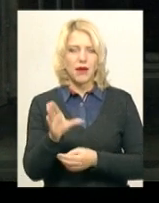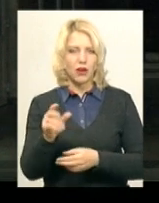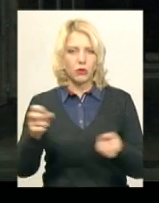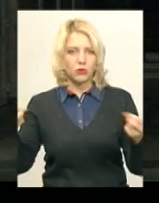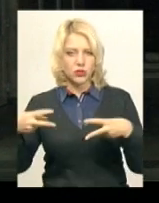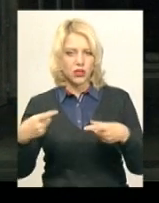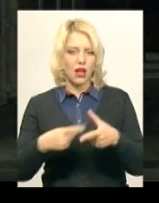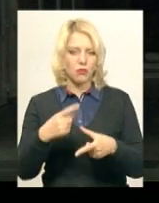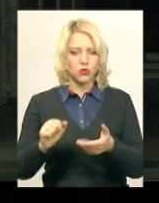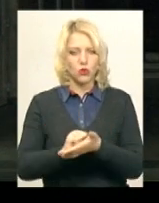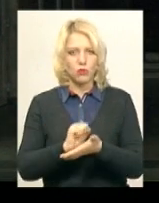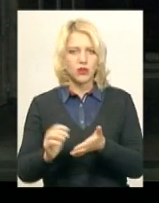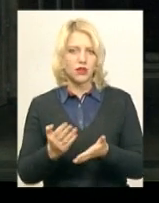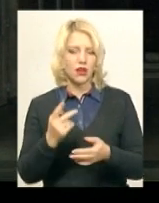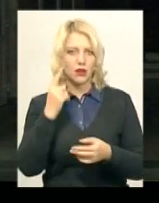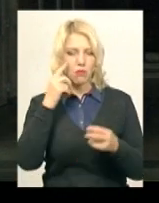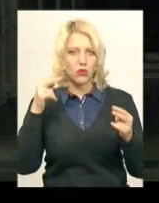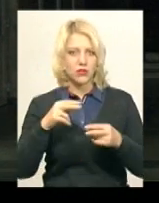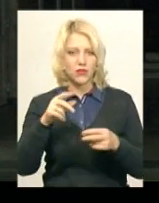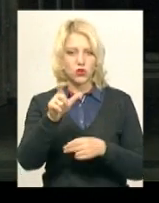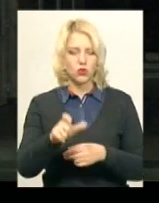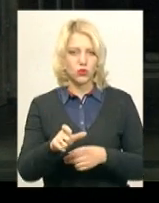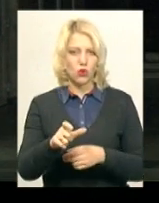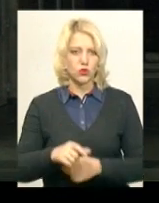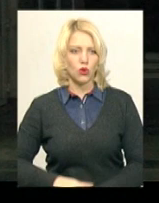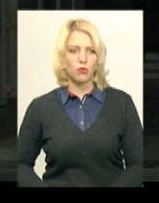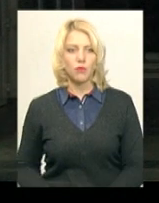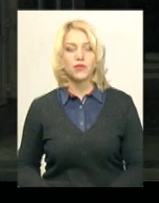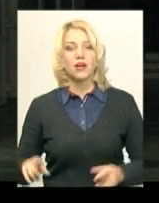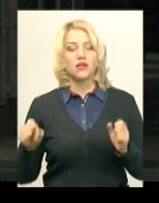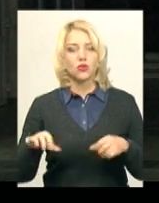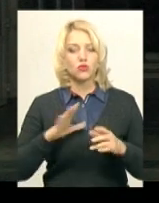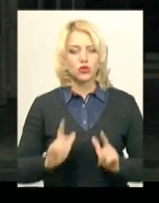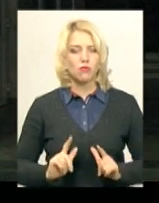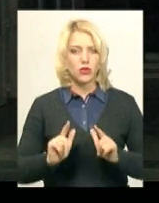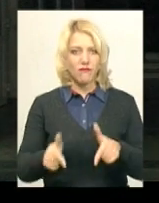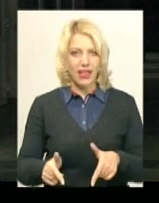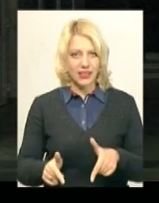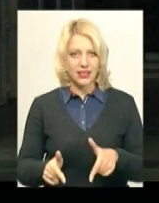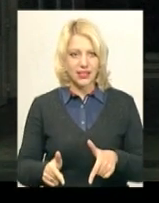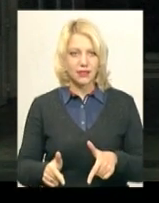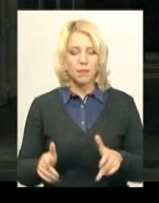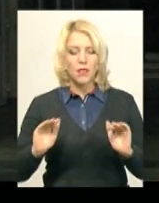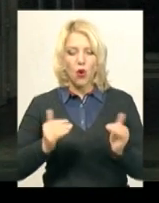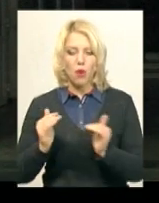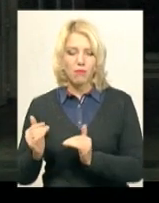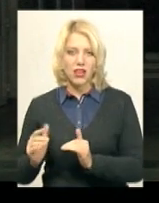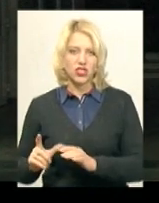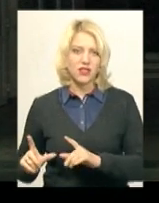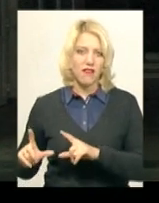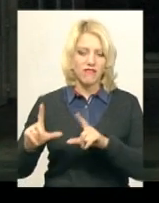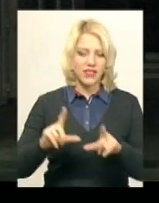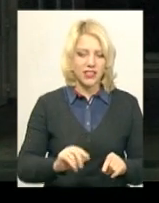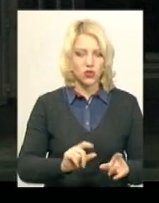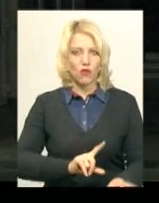документів, які посвідчують особу. Може бути введені обмеження в'їзду-виїзду на територію